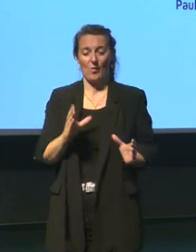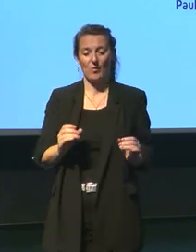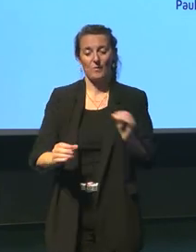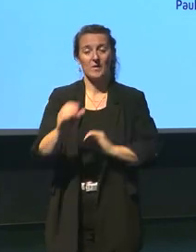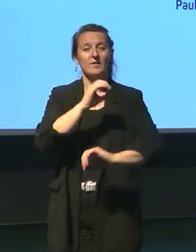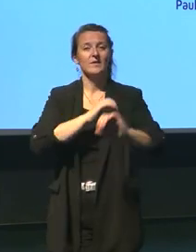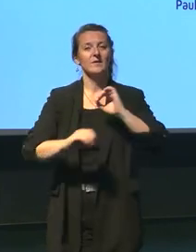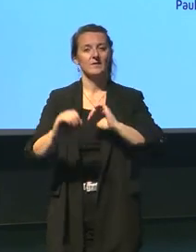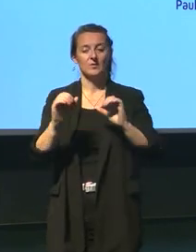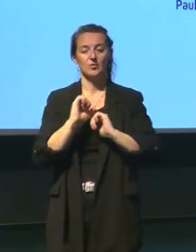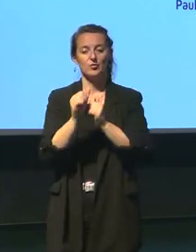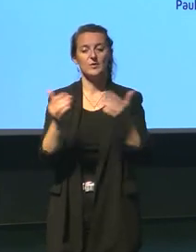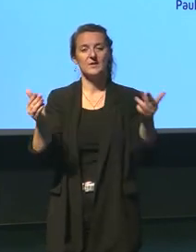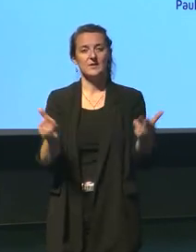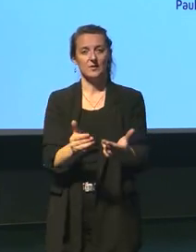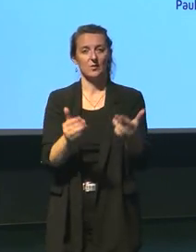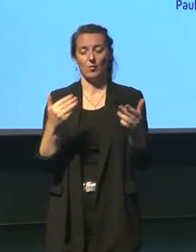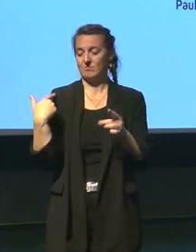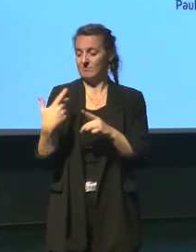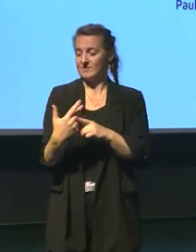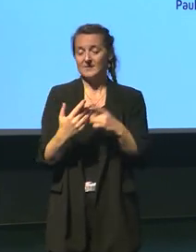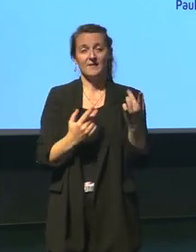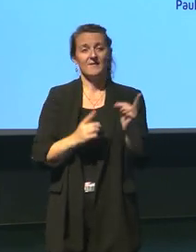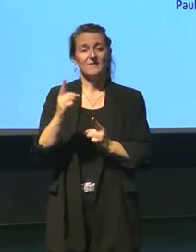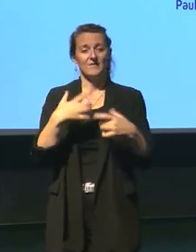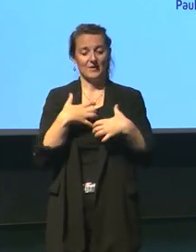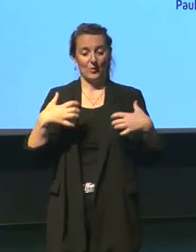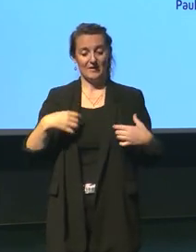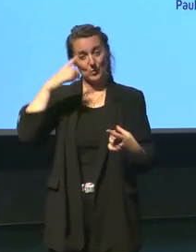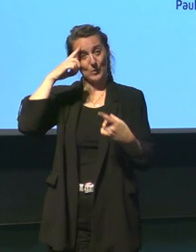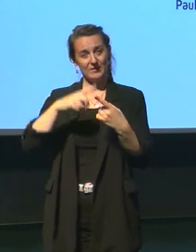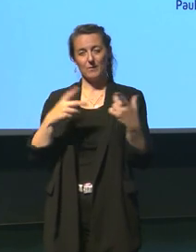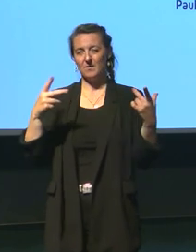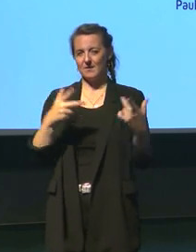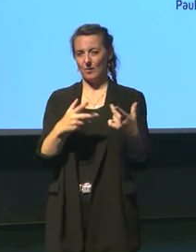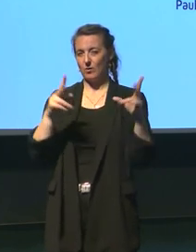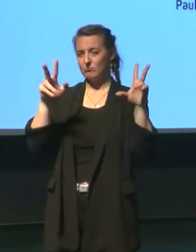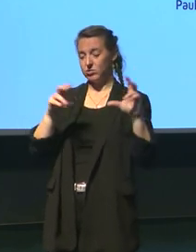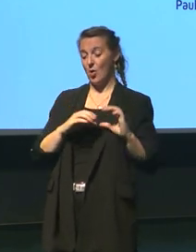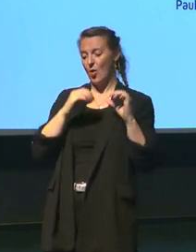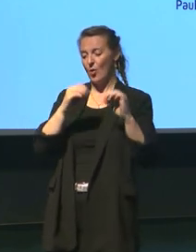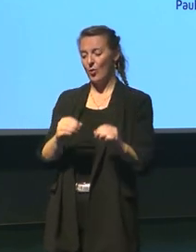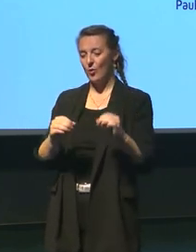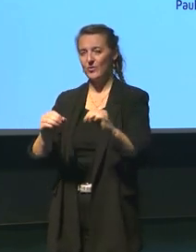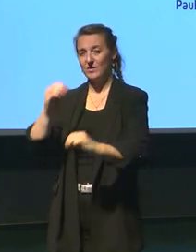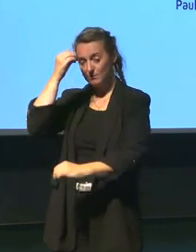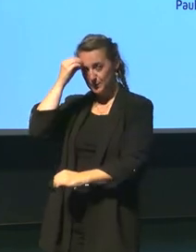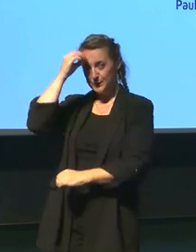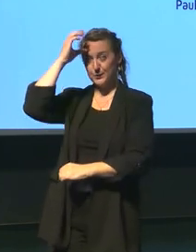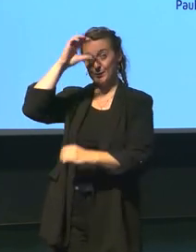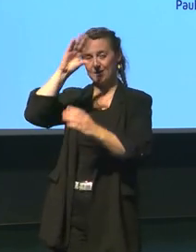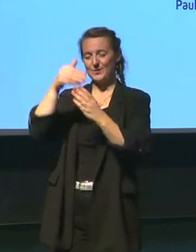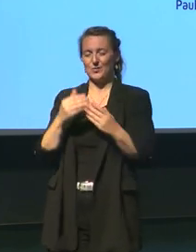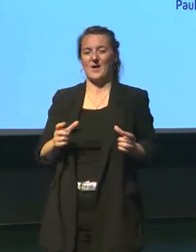réalisée comme je l'ai dit dans le cadre de la fête de la science dans la thématique cette année est un océan de savoir donc pour vous dire qu'Ossanopolis on est